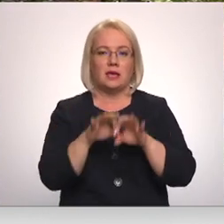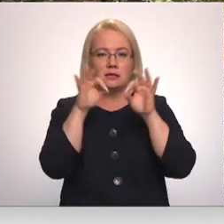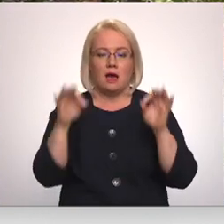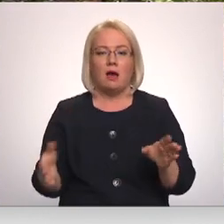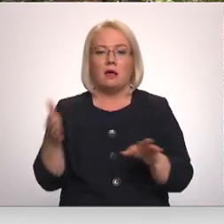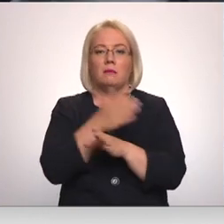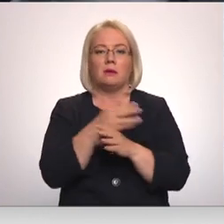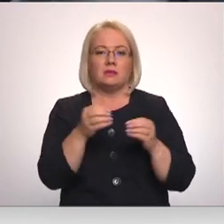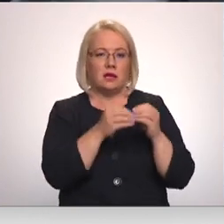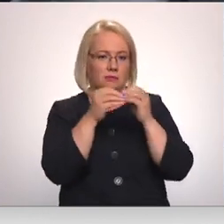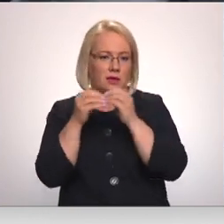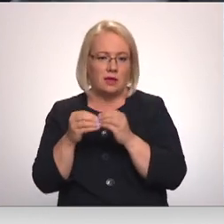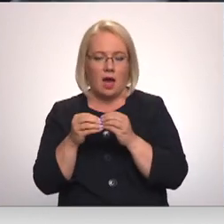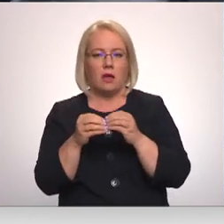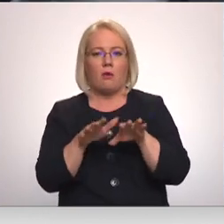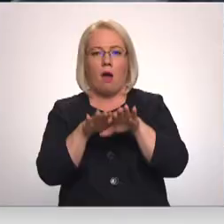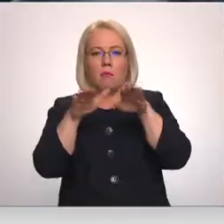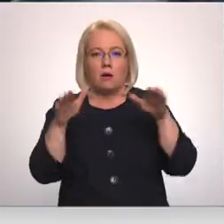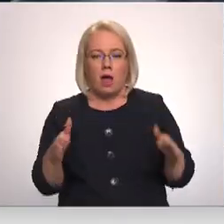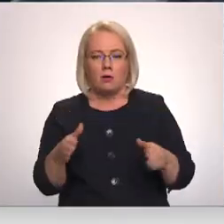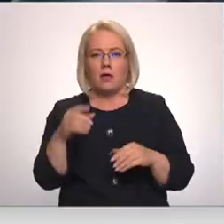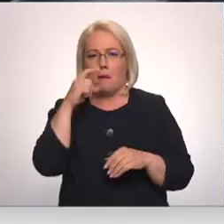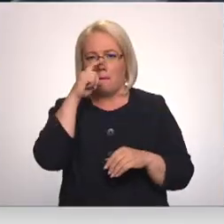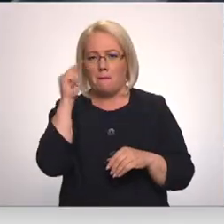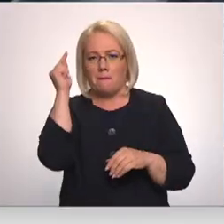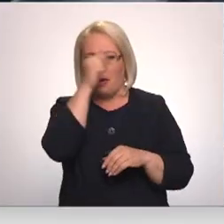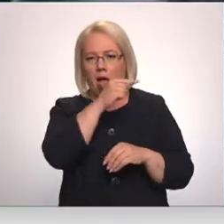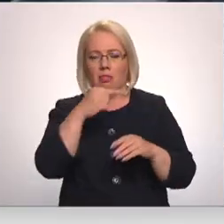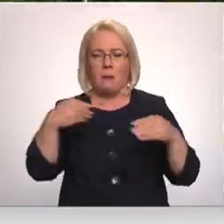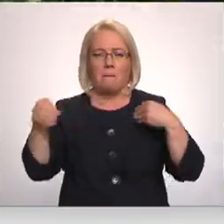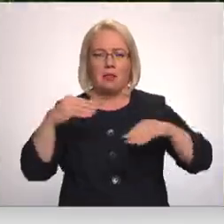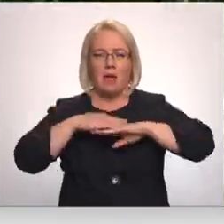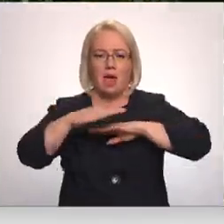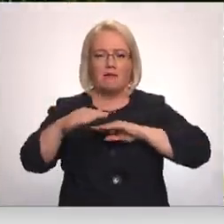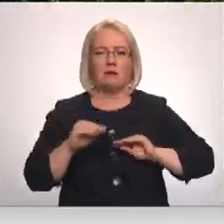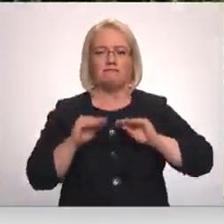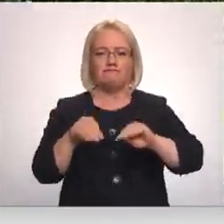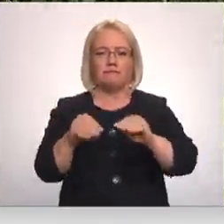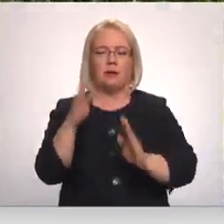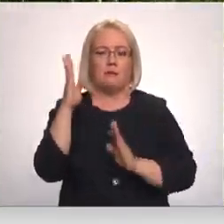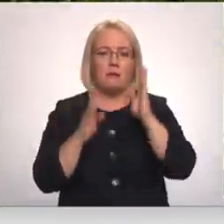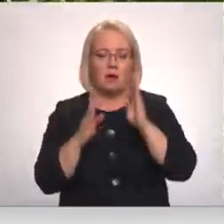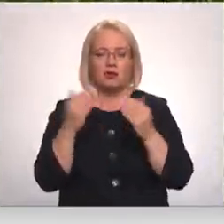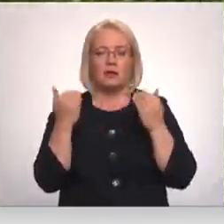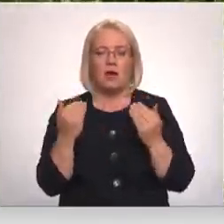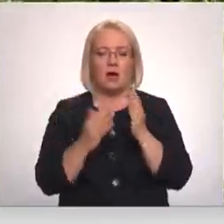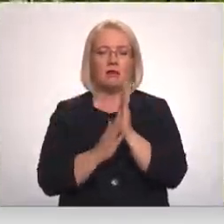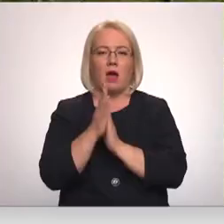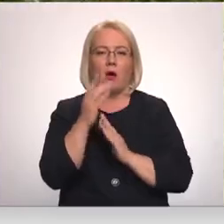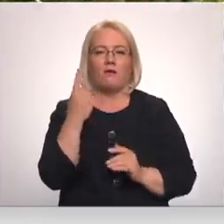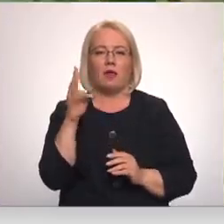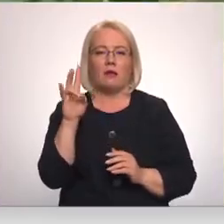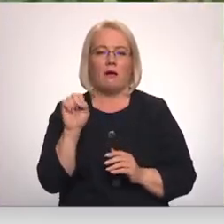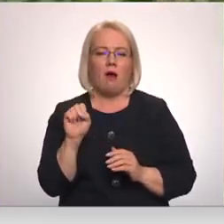nekā desmit gadiem, apklājot Latvāņus ar melnu plēvi vai stādot mežu. Šobrīd īpašumā Latvāņi jau gaptojini hektāra